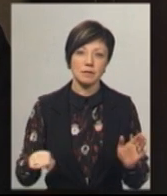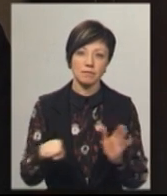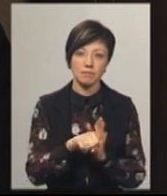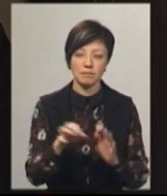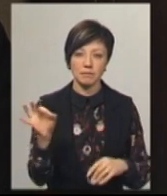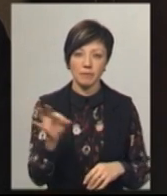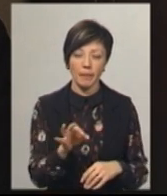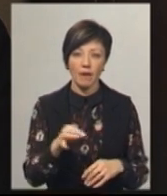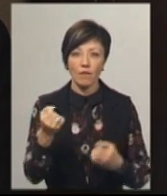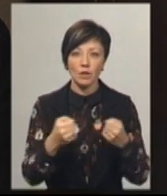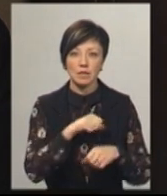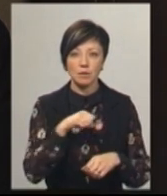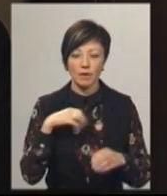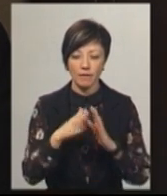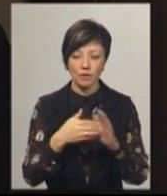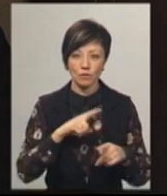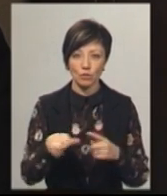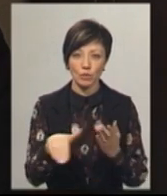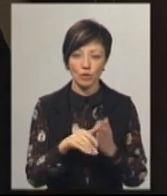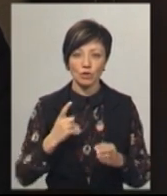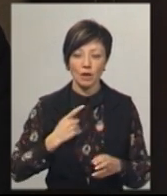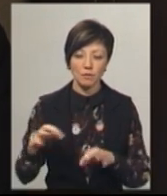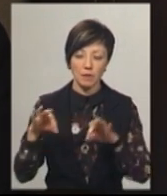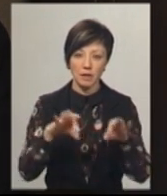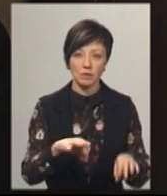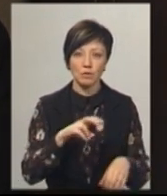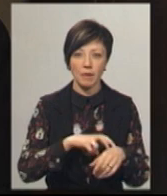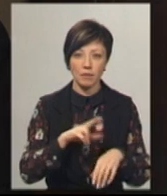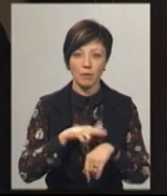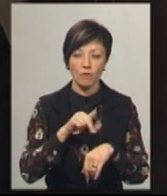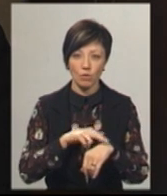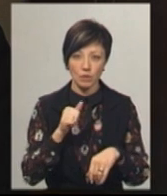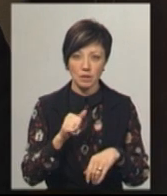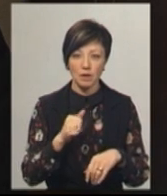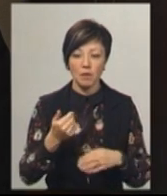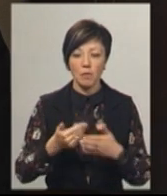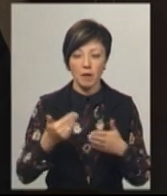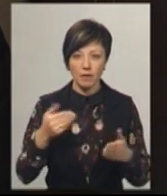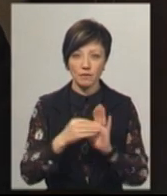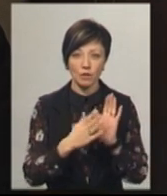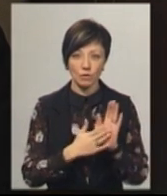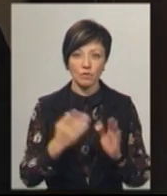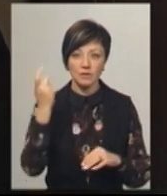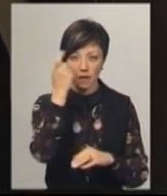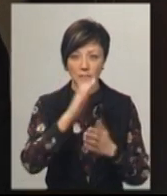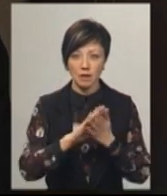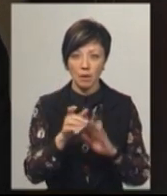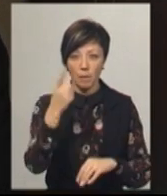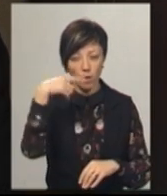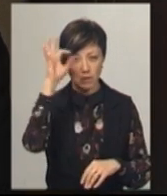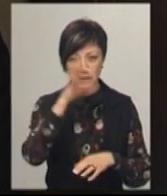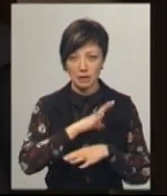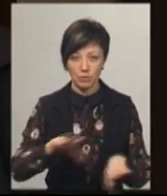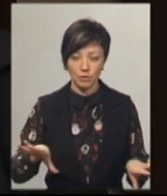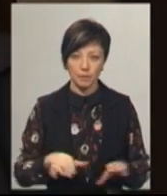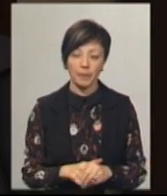місці. Водій самостійно викликав швидку та дочекався приїзду медиків і правоохоронців. Попередньо встановлено, що у стані алкогольного спіїння поліцейський